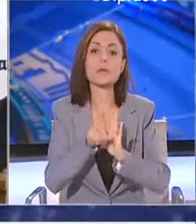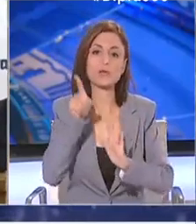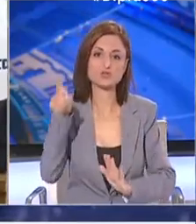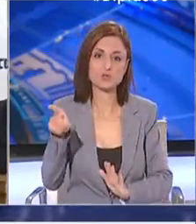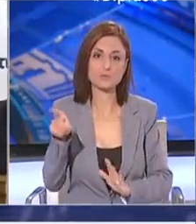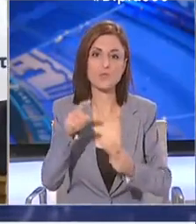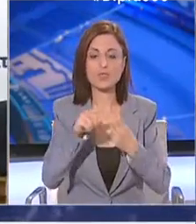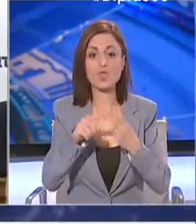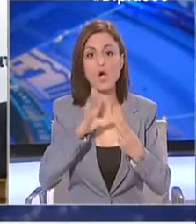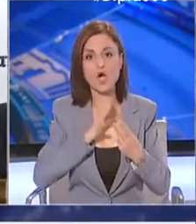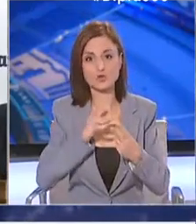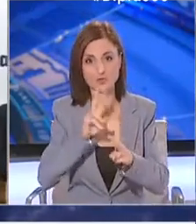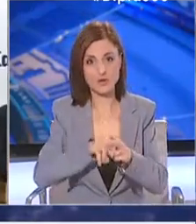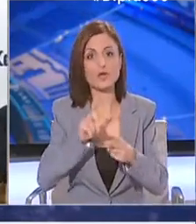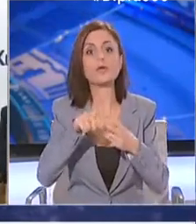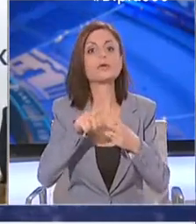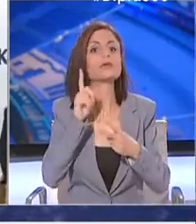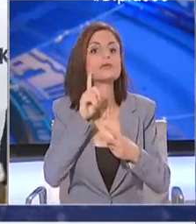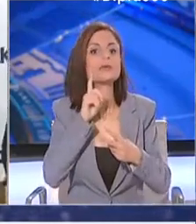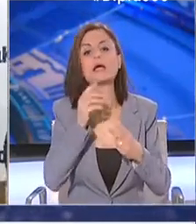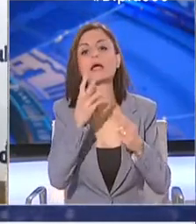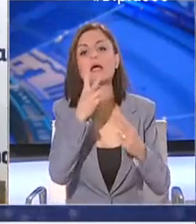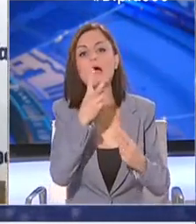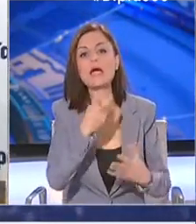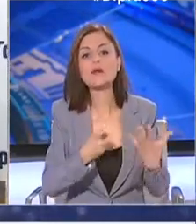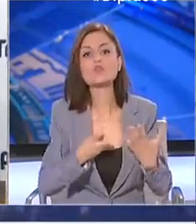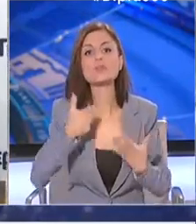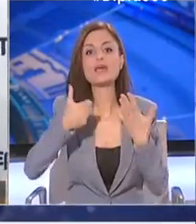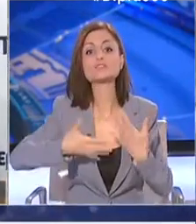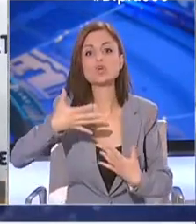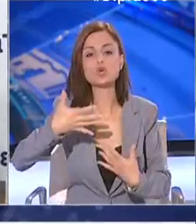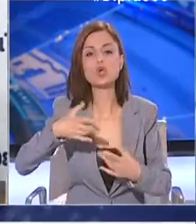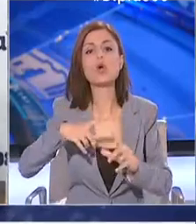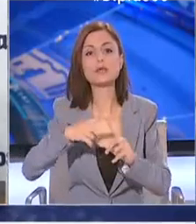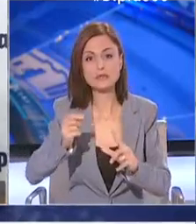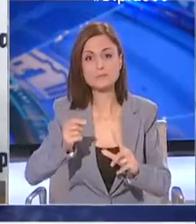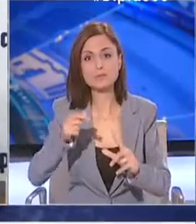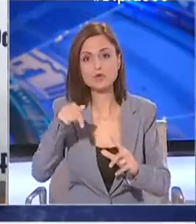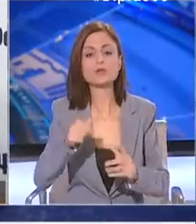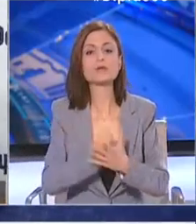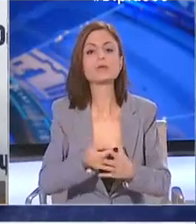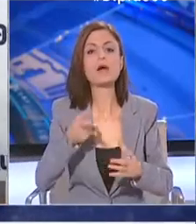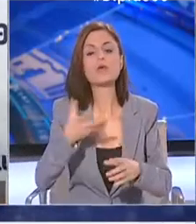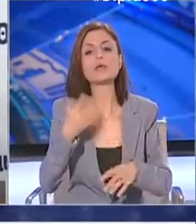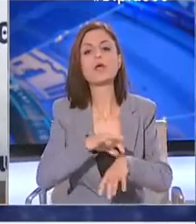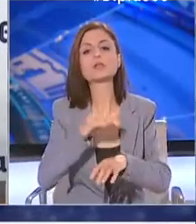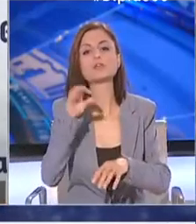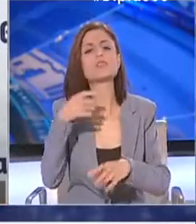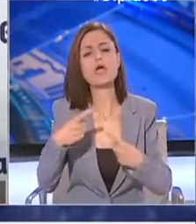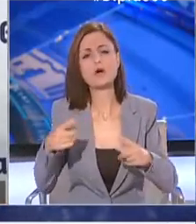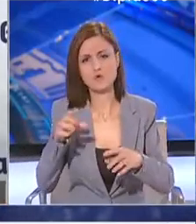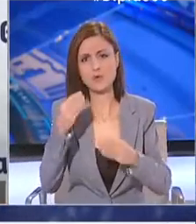Πρόκειται για γυναίκα 76 ετών, Κύπρια υπήκοο, με υποκείμενα νοσήματα και άντρα